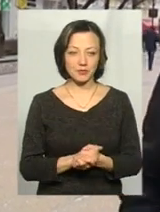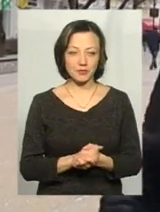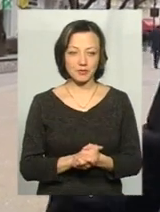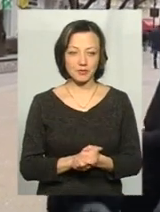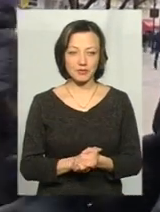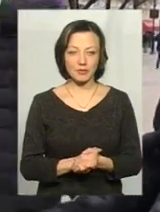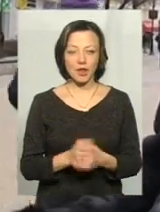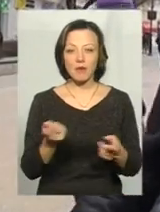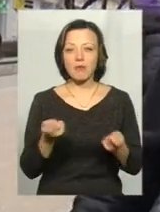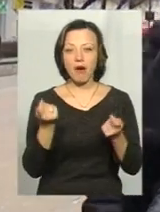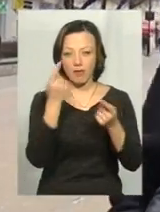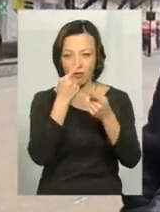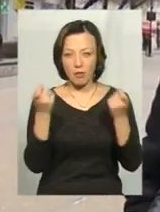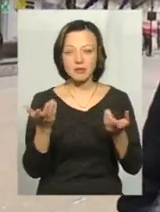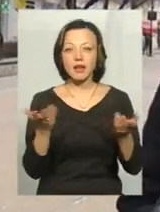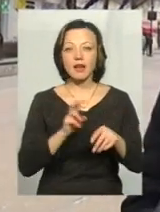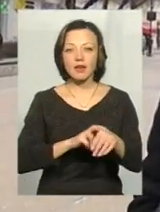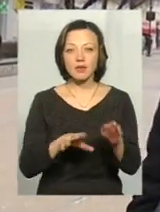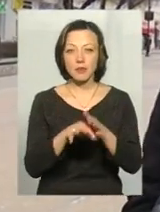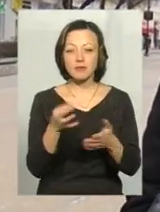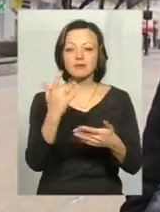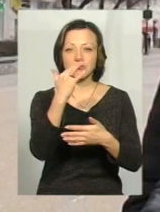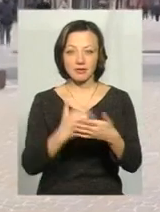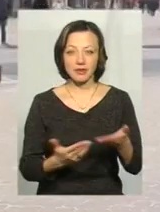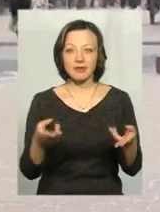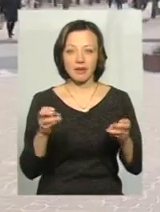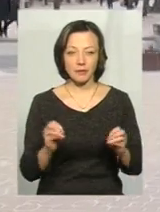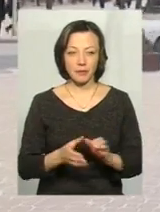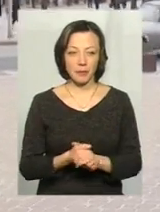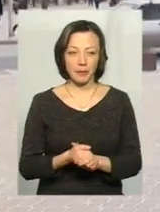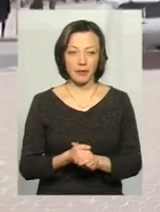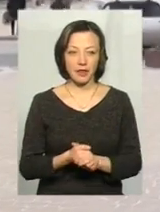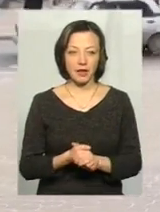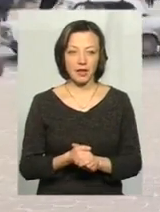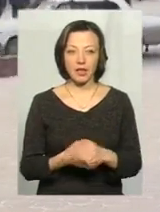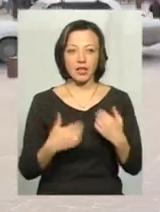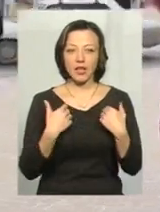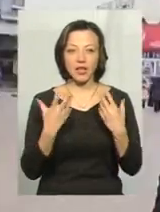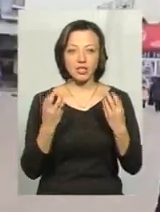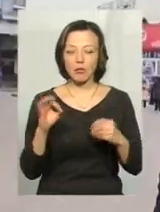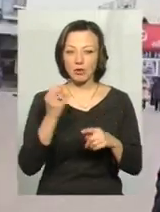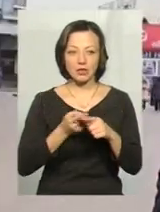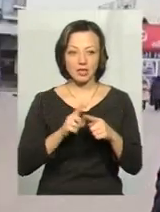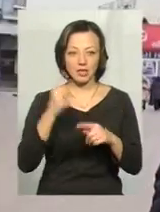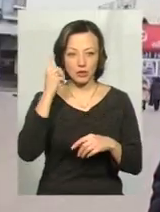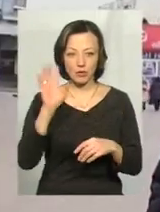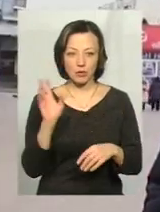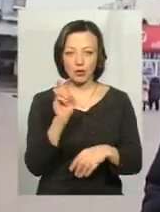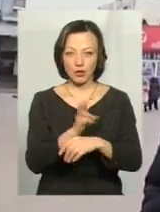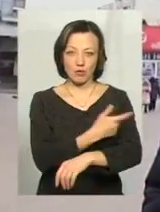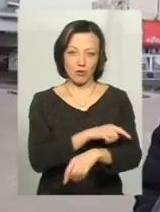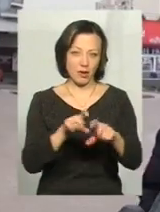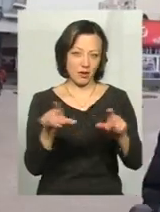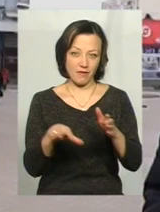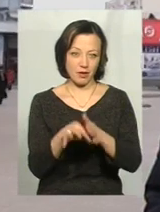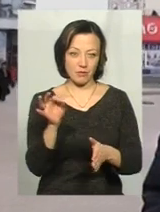Мав інформацію, яких лікарів вибирати, де вибирати, з чого вибирати. Не знаю, я ще про це не думала. Ну, піду в поліклініку, то й